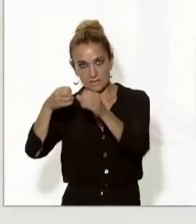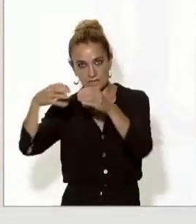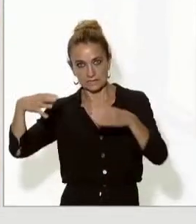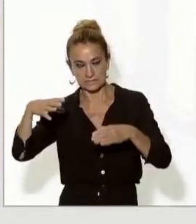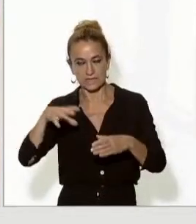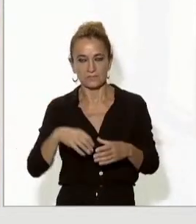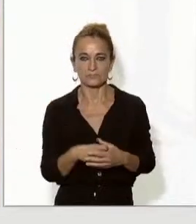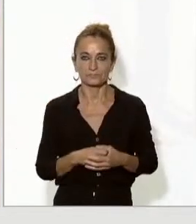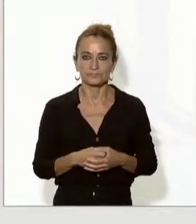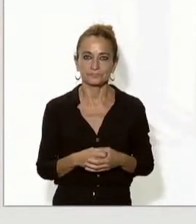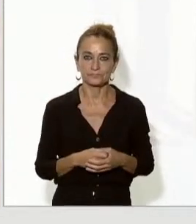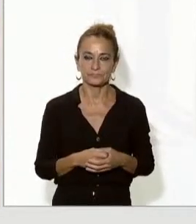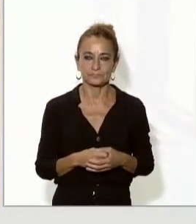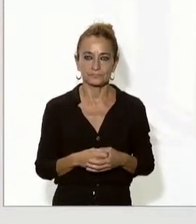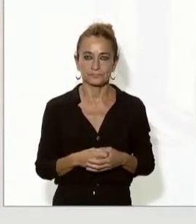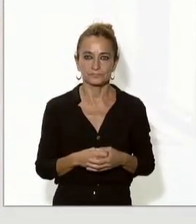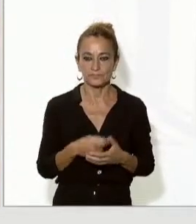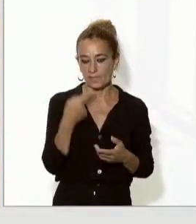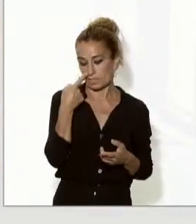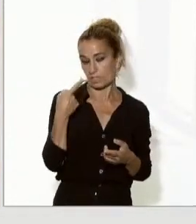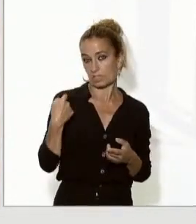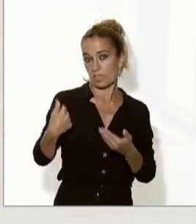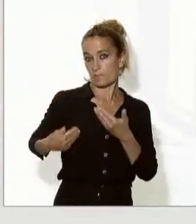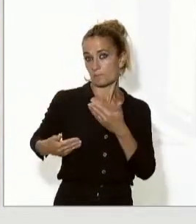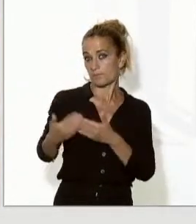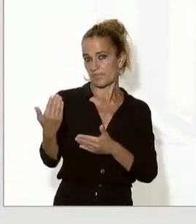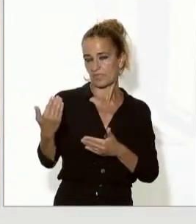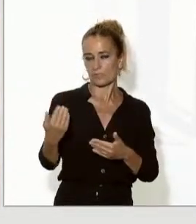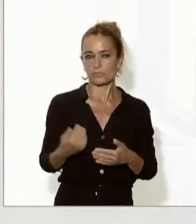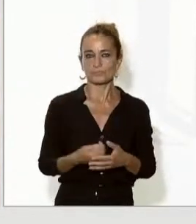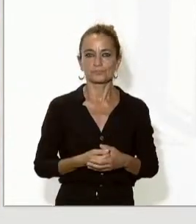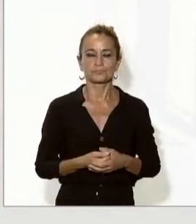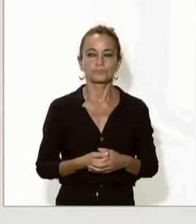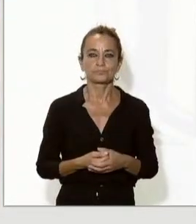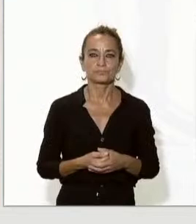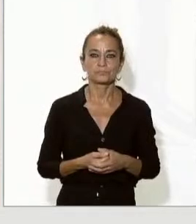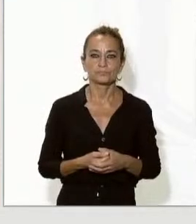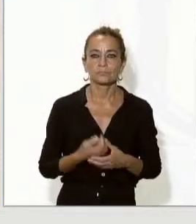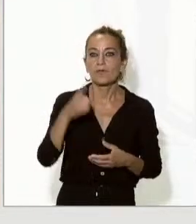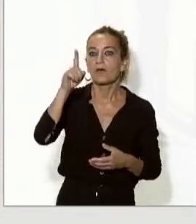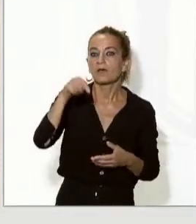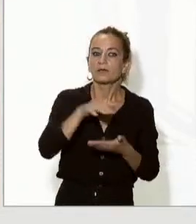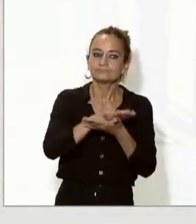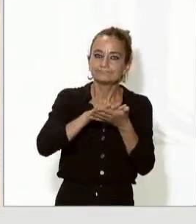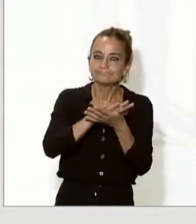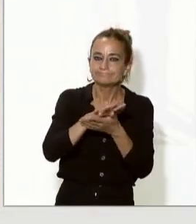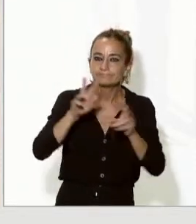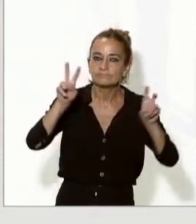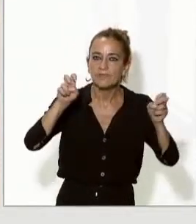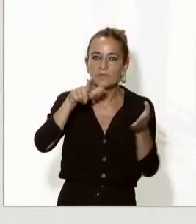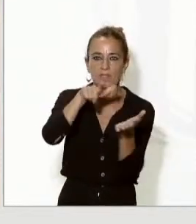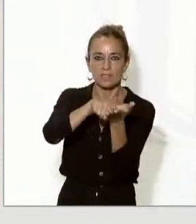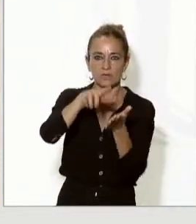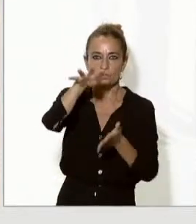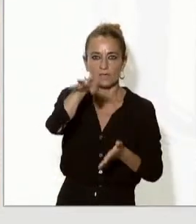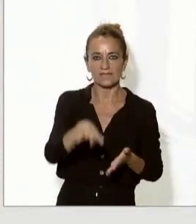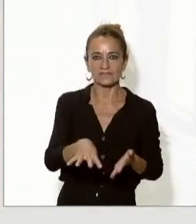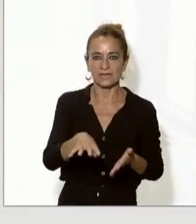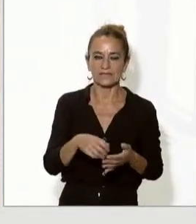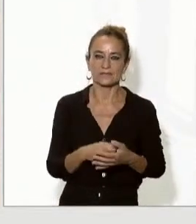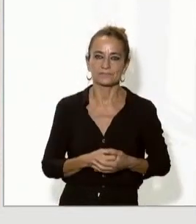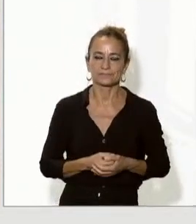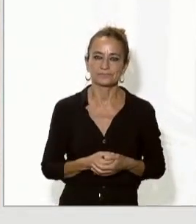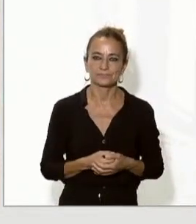que s'ha posat en marxa en el darrer any. I com també farem en relació a la llengua catalana. I en aquest sentit,